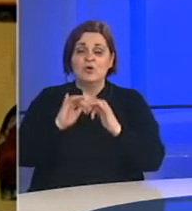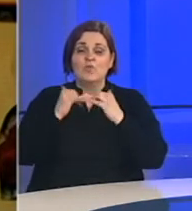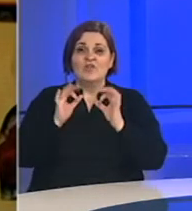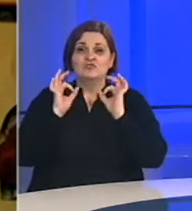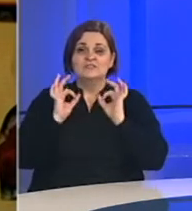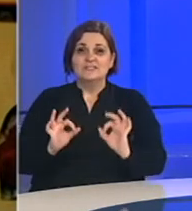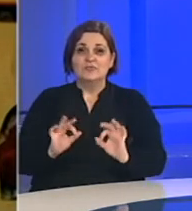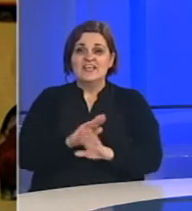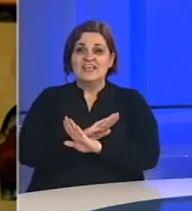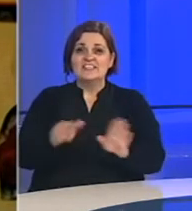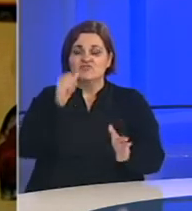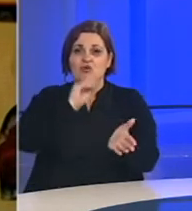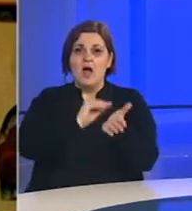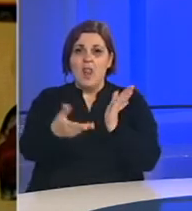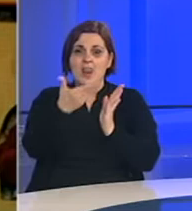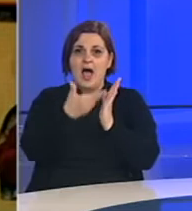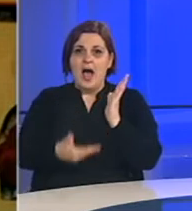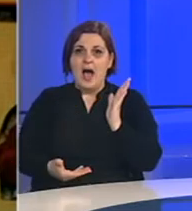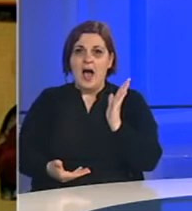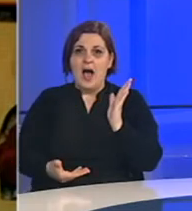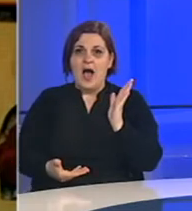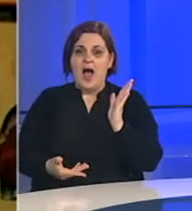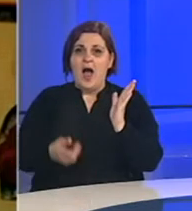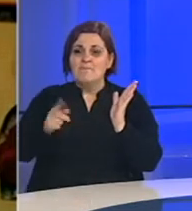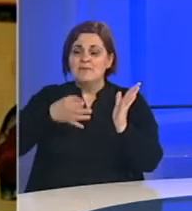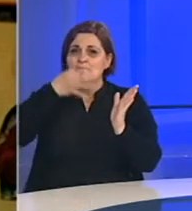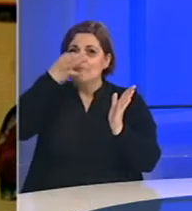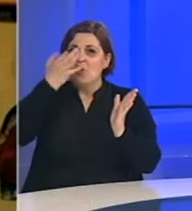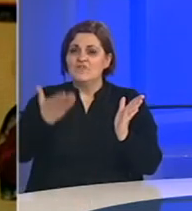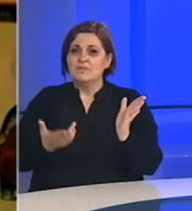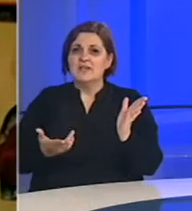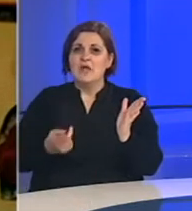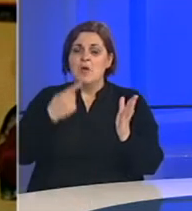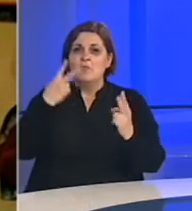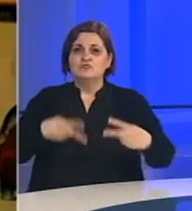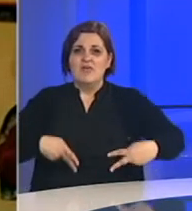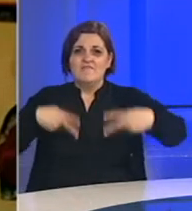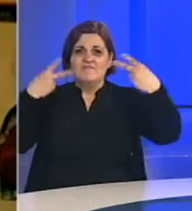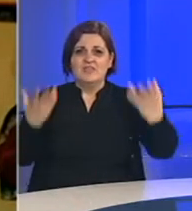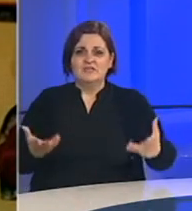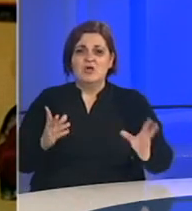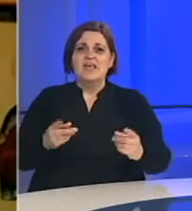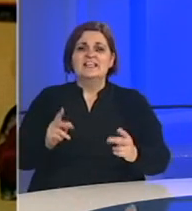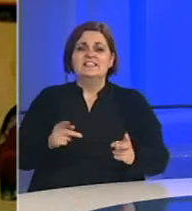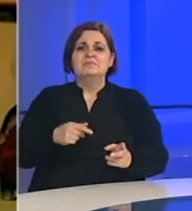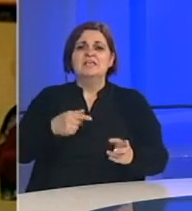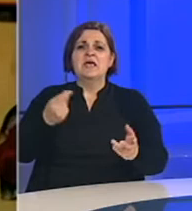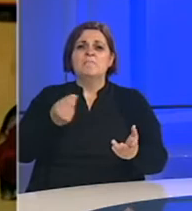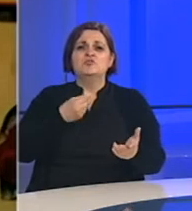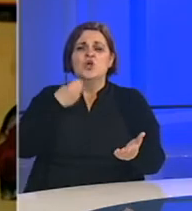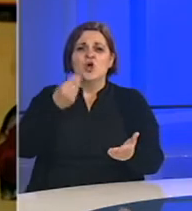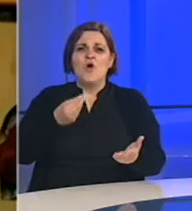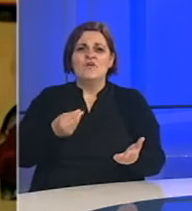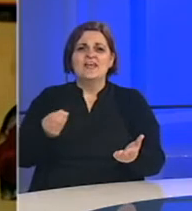bezbednosti, sve što ja napišem, mi proveravamo, postoje video snimci, postoje govori, postoje štenogrami.